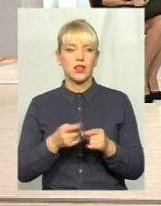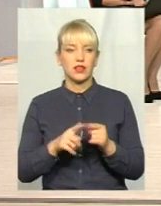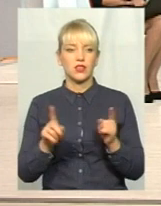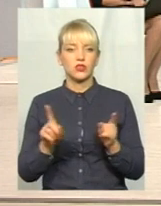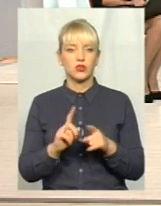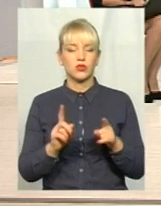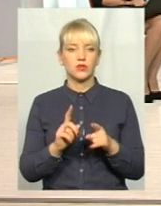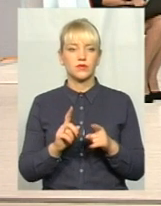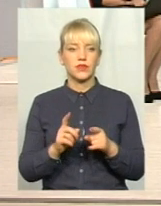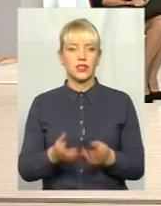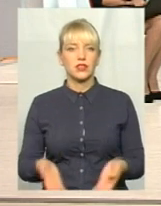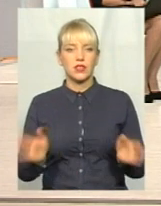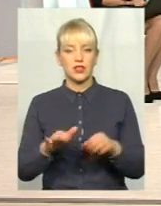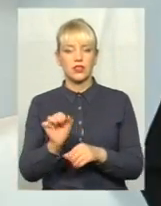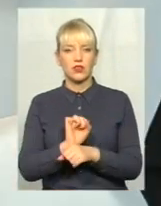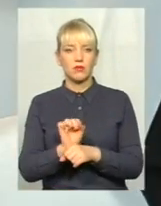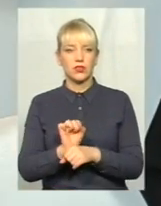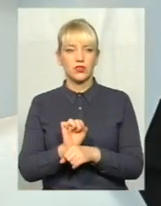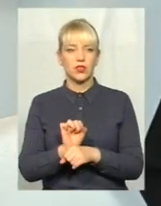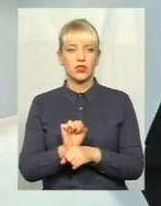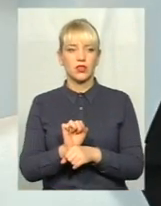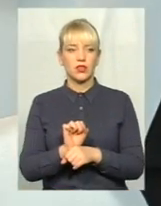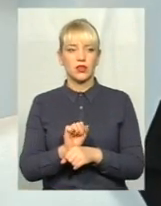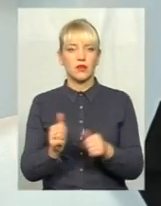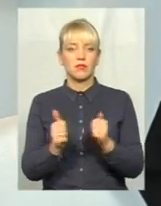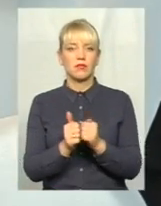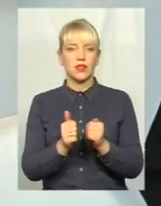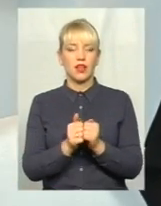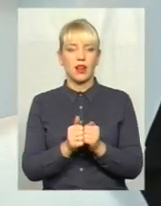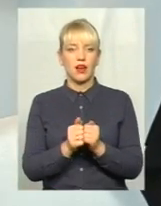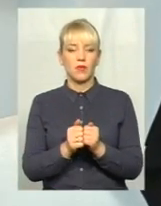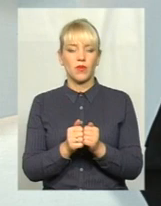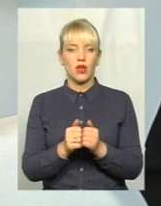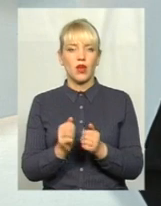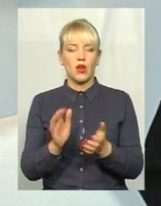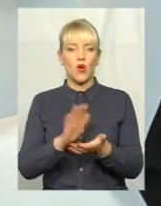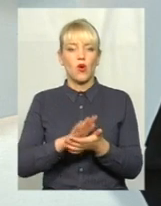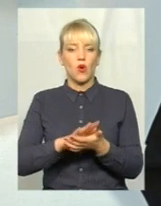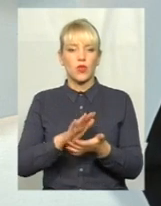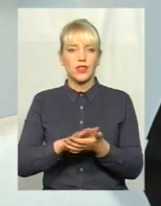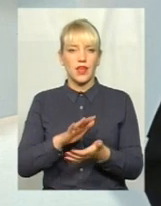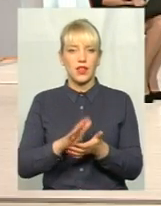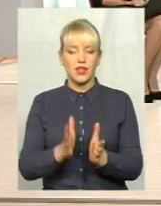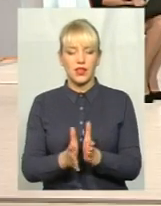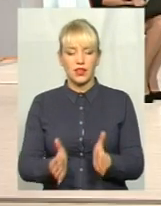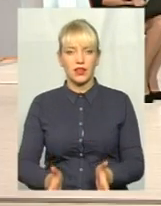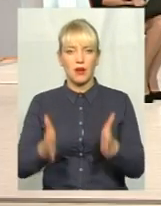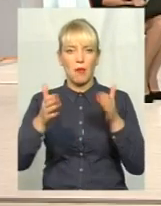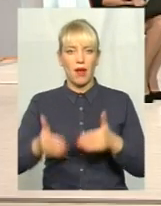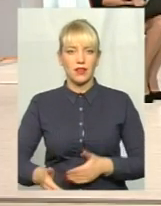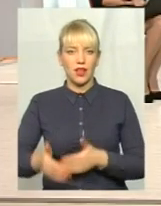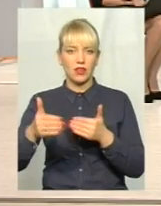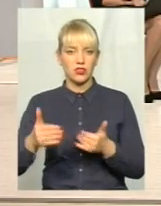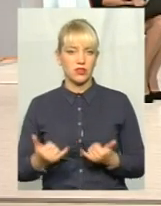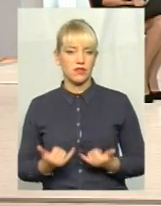залишають машини, кидають біля цих контейнерів майданчиків, де стоять контейнери для